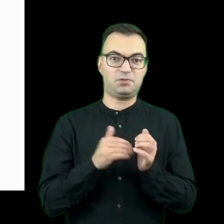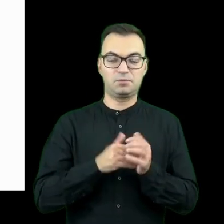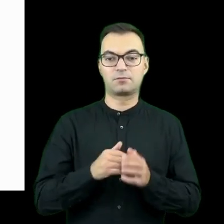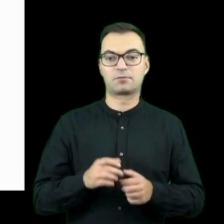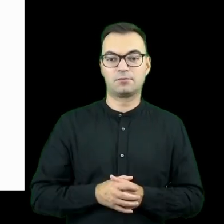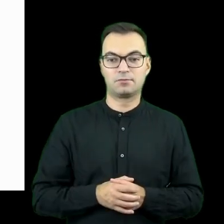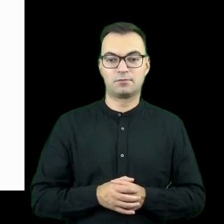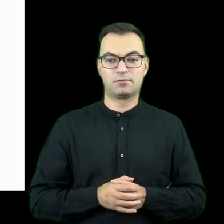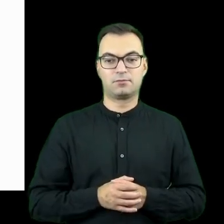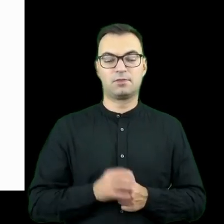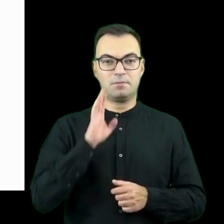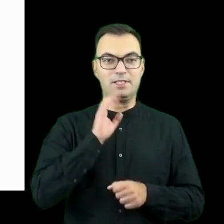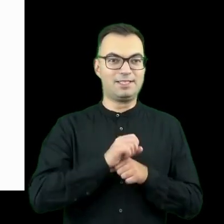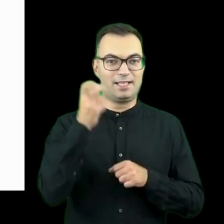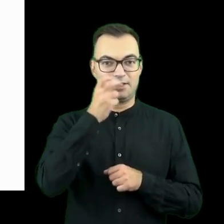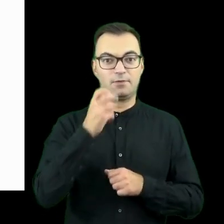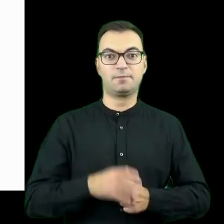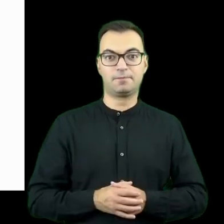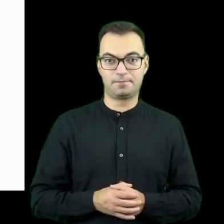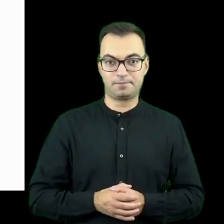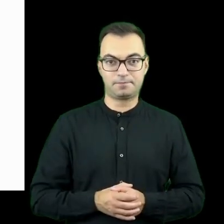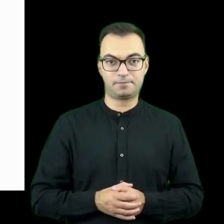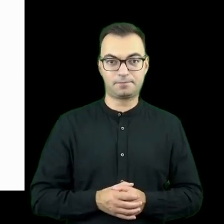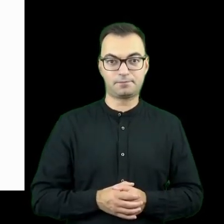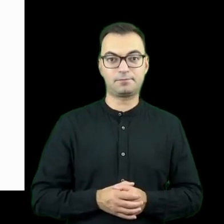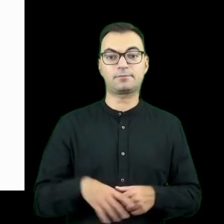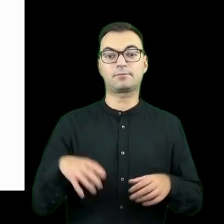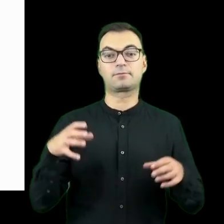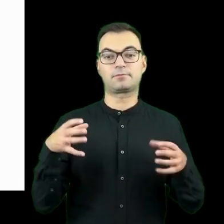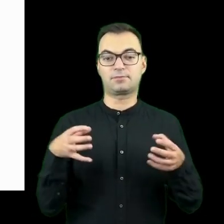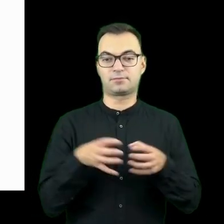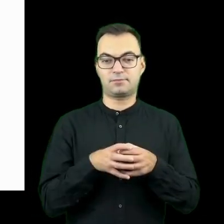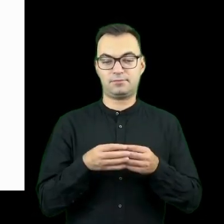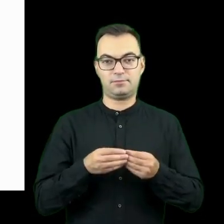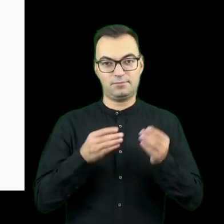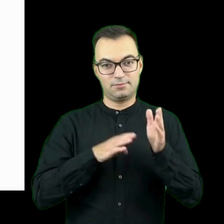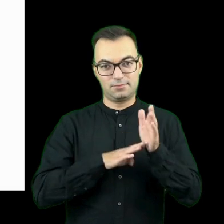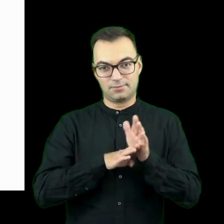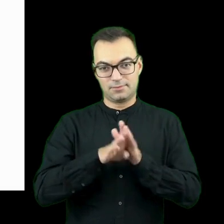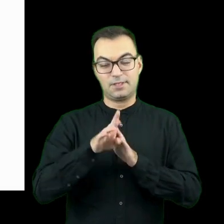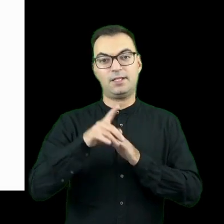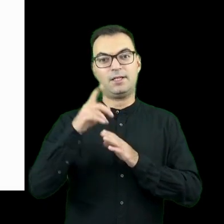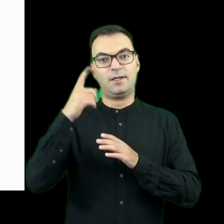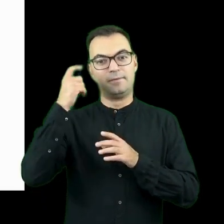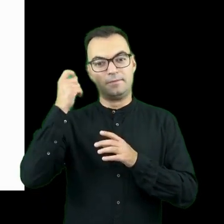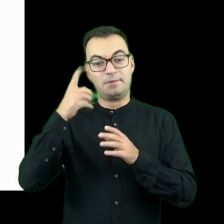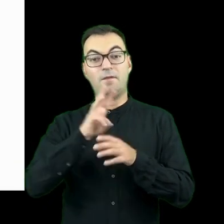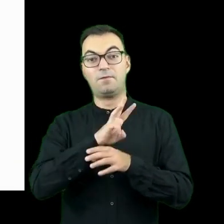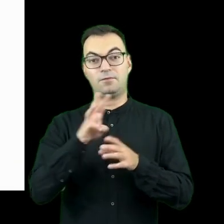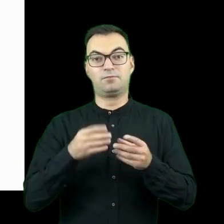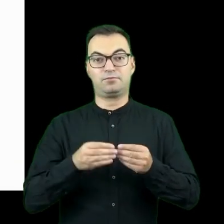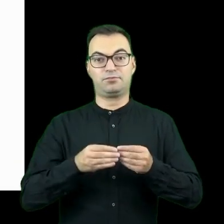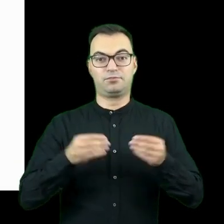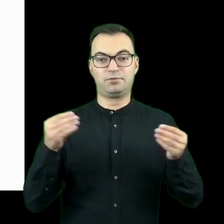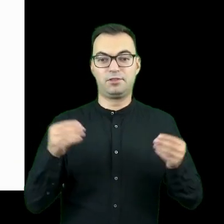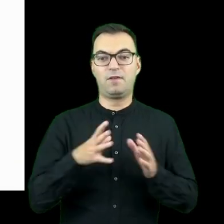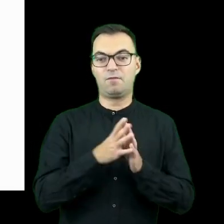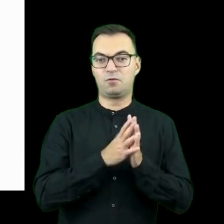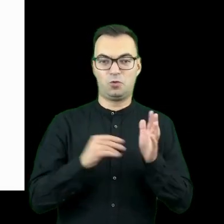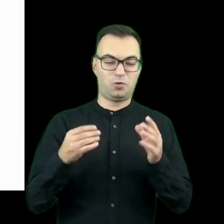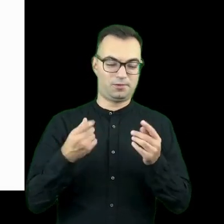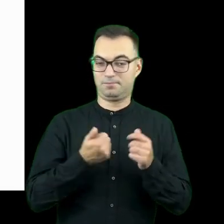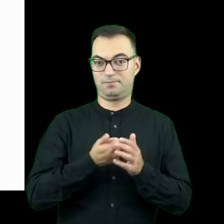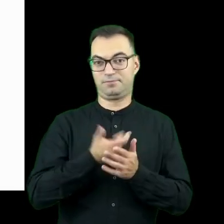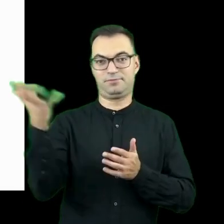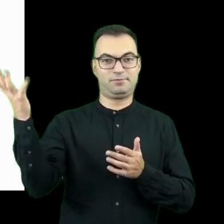zapotrzebowanie i być może powinny być powszechnie dostępne. W ramach Inkubatora Pomysłów rozwinęli platformę, na której nie dość, że tych